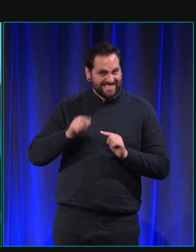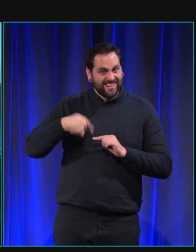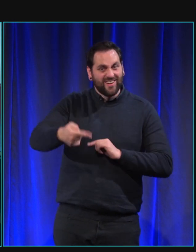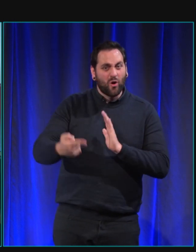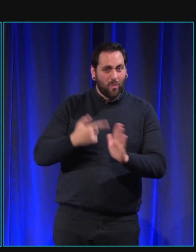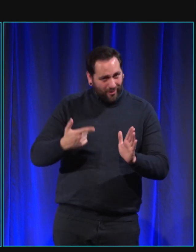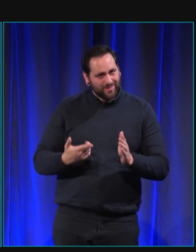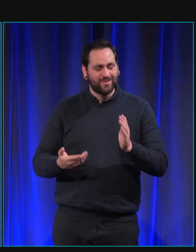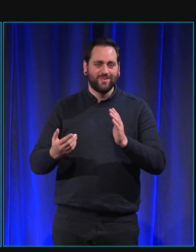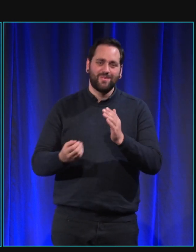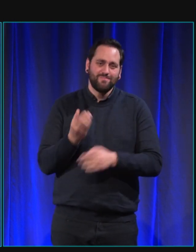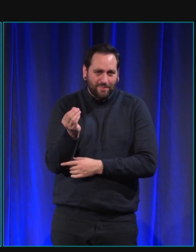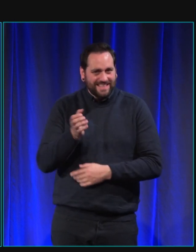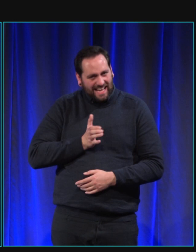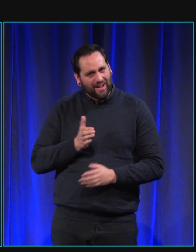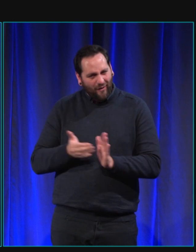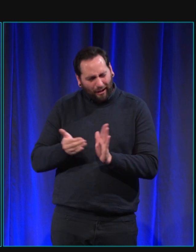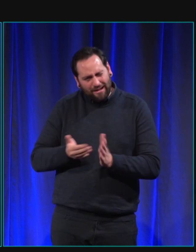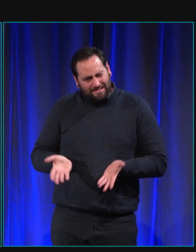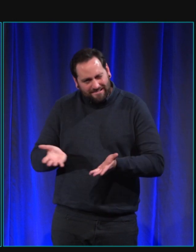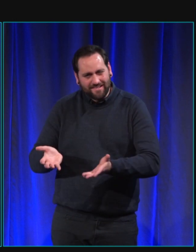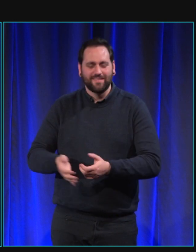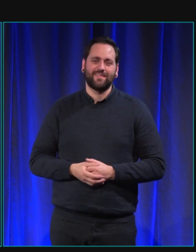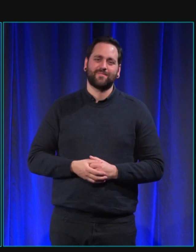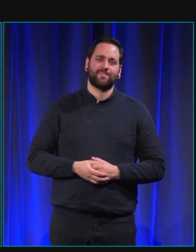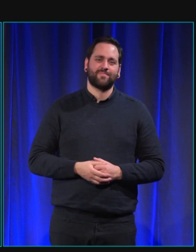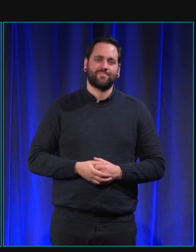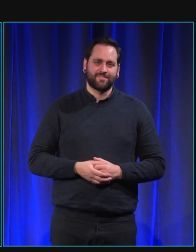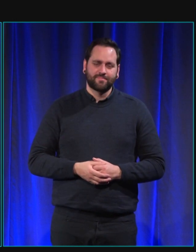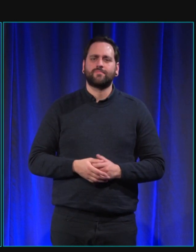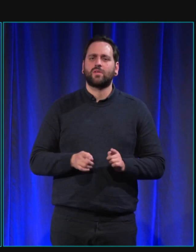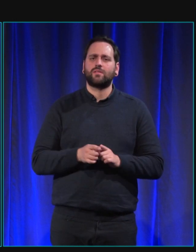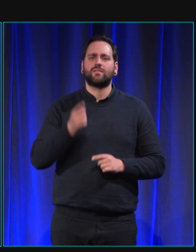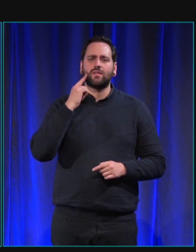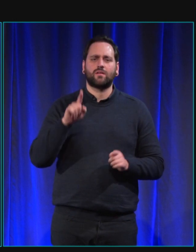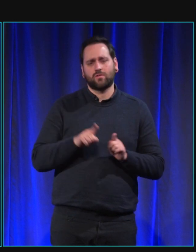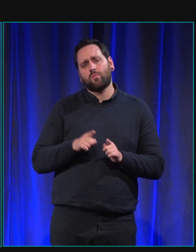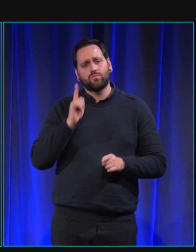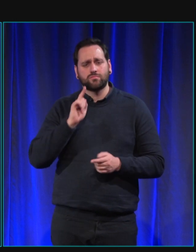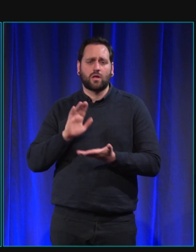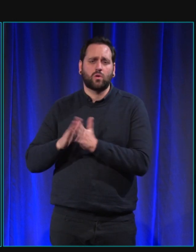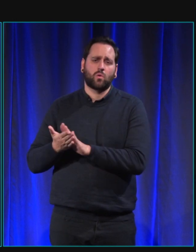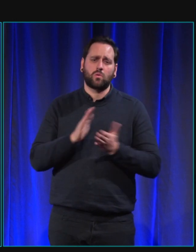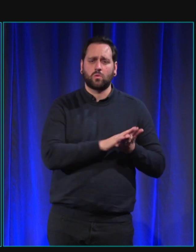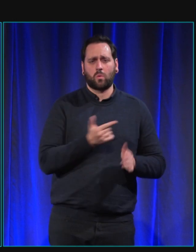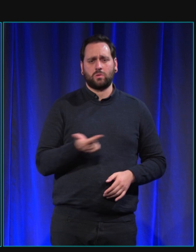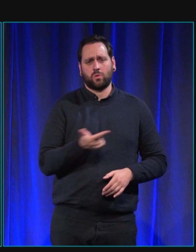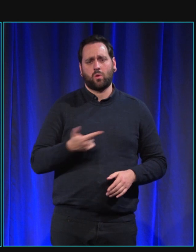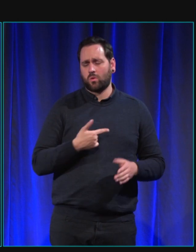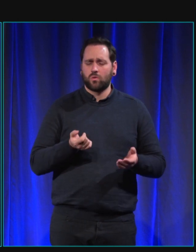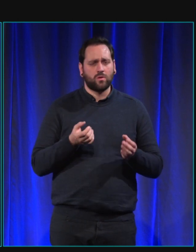autrement toujours comme pour les chiens du silence les chiens nous sont remis ils sont remis gratuitement aux déficients visuels